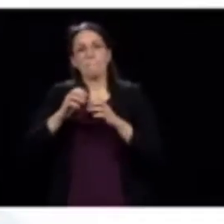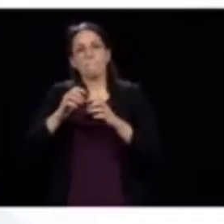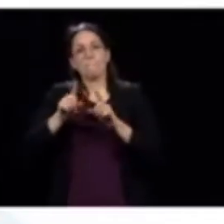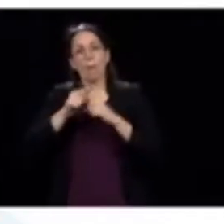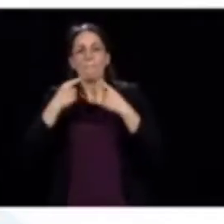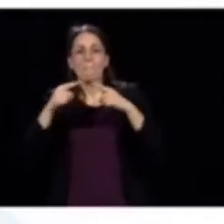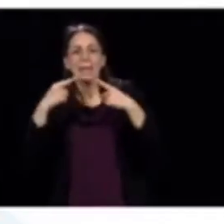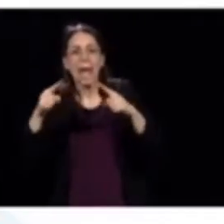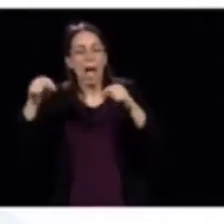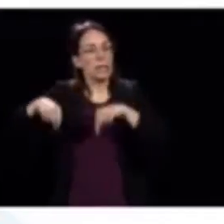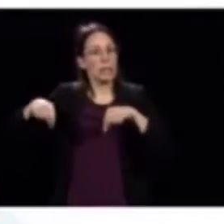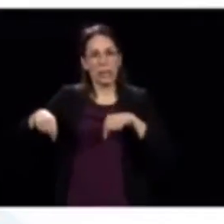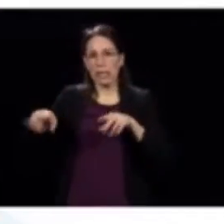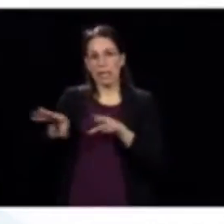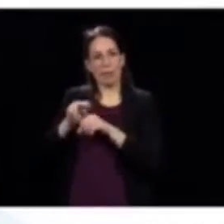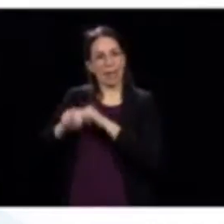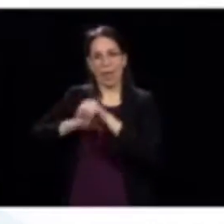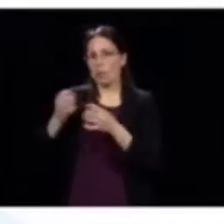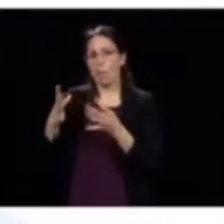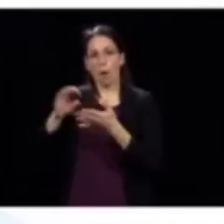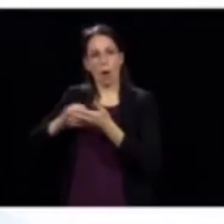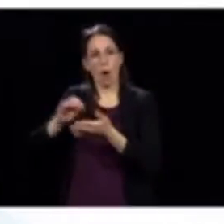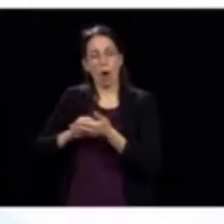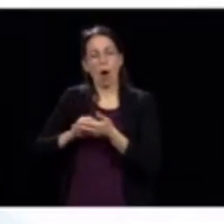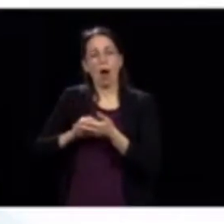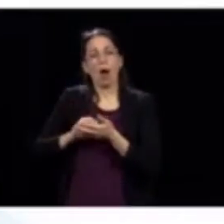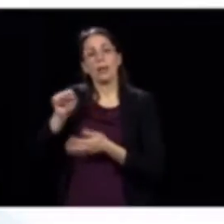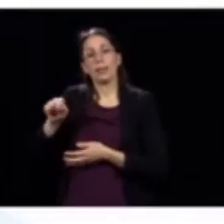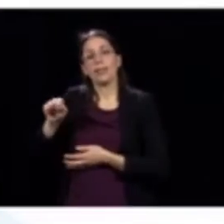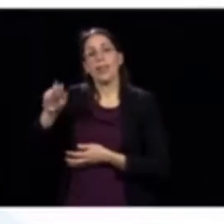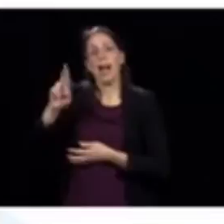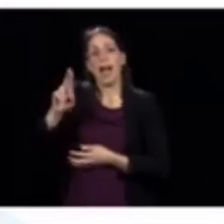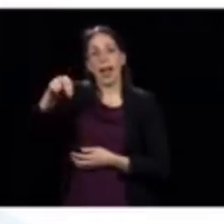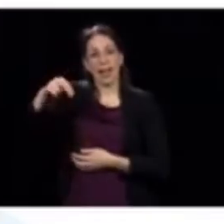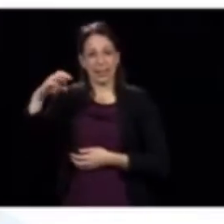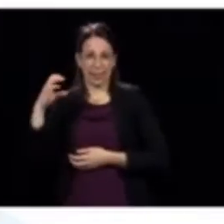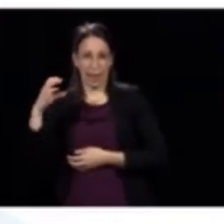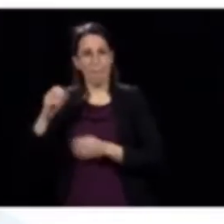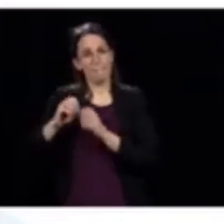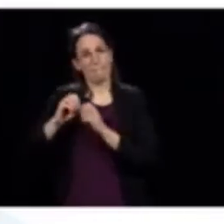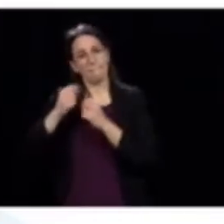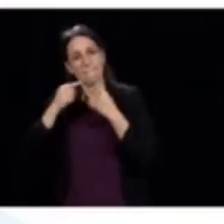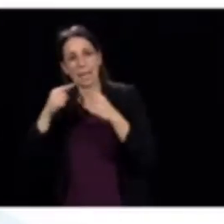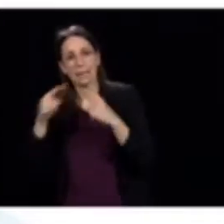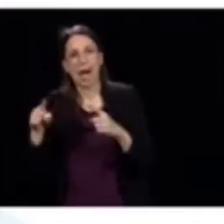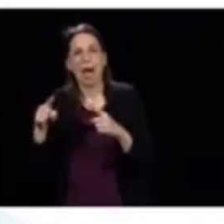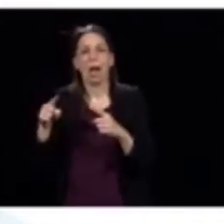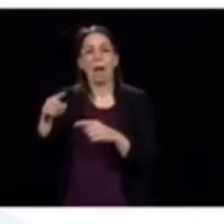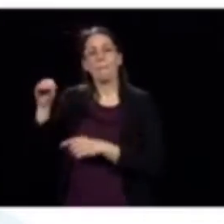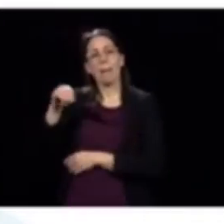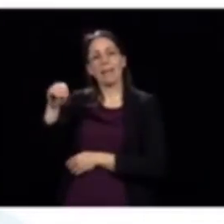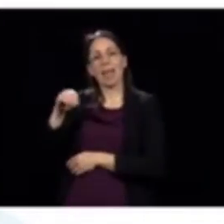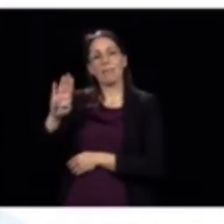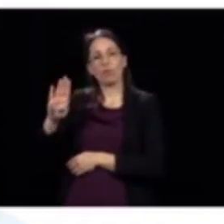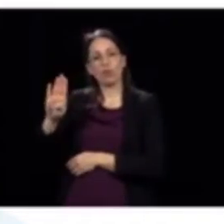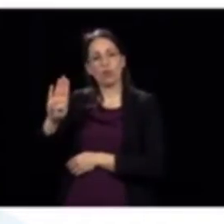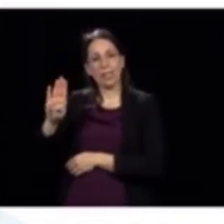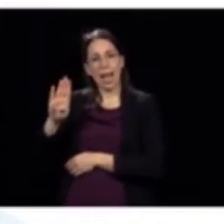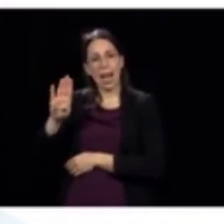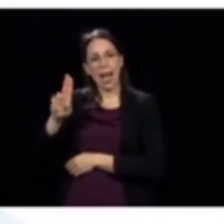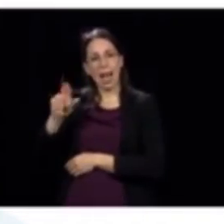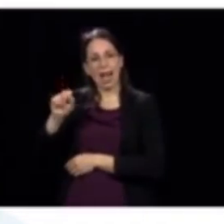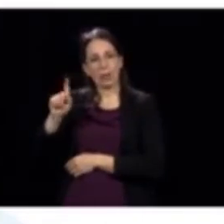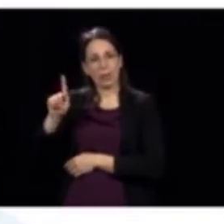ici à l'Assemblée nationale, qui provient de Martin Buzutille, RNC Média. Si on exclut les cas particuliers des CHSLD